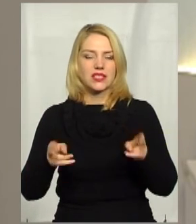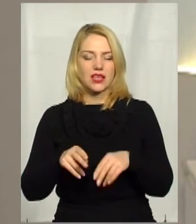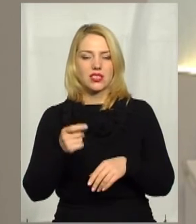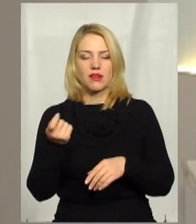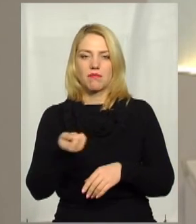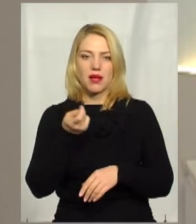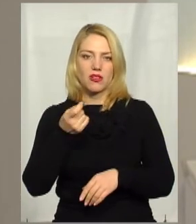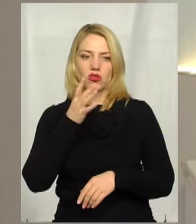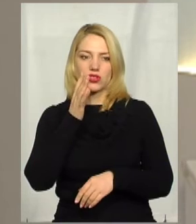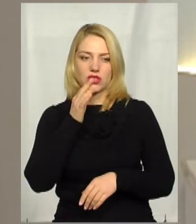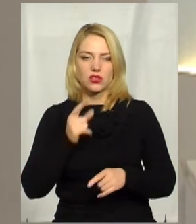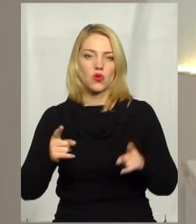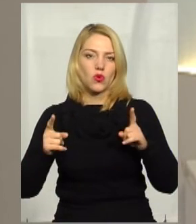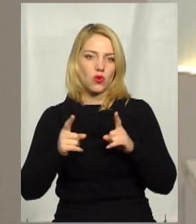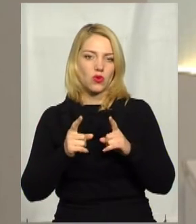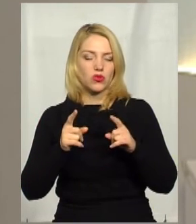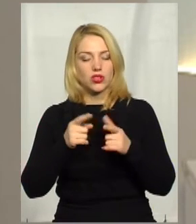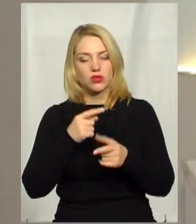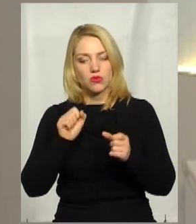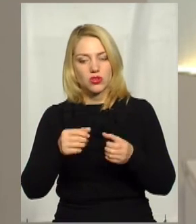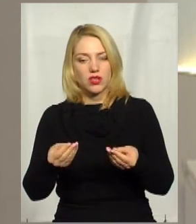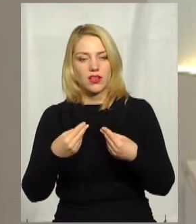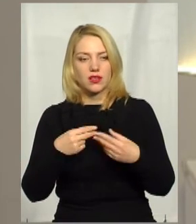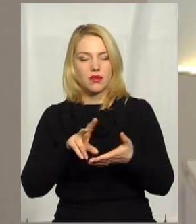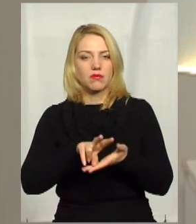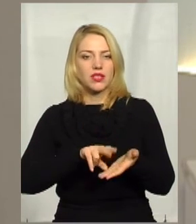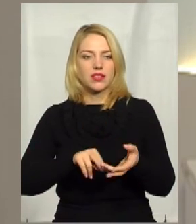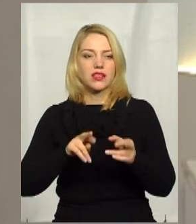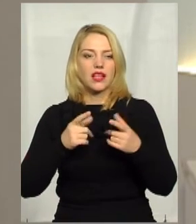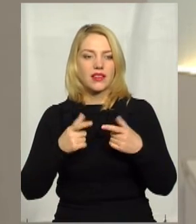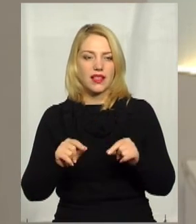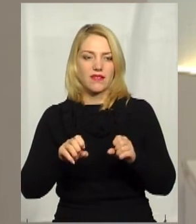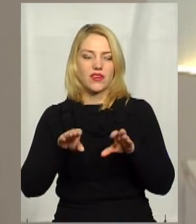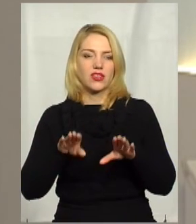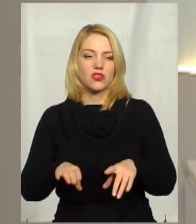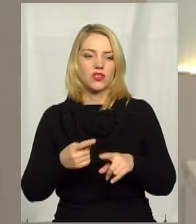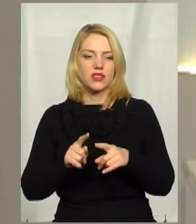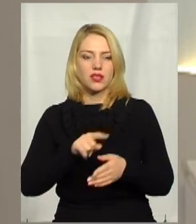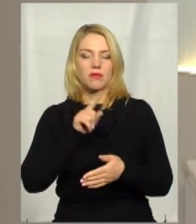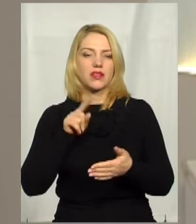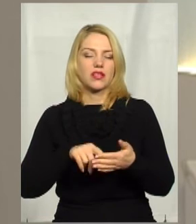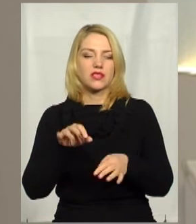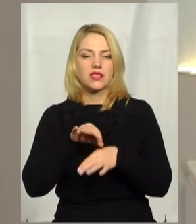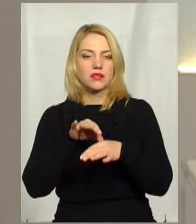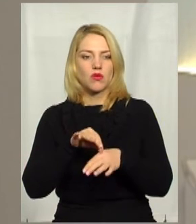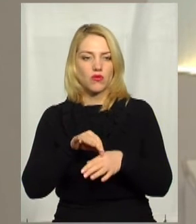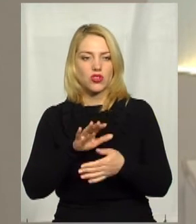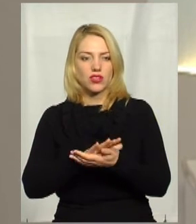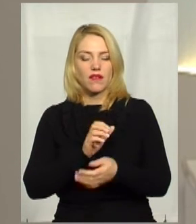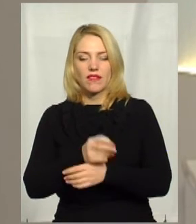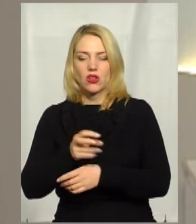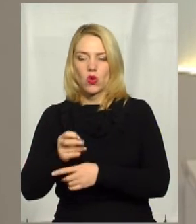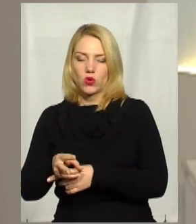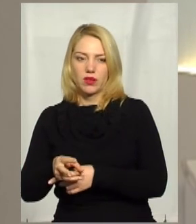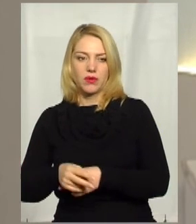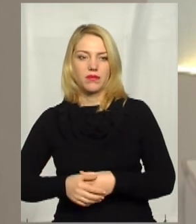зовсім мало часу. І коротко, можете навести приклад, де вирішується питання з поводженням з відходами?